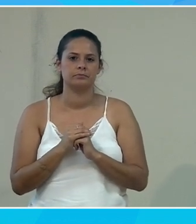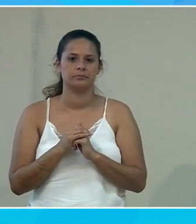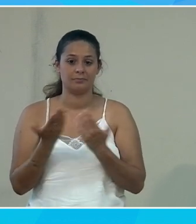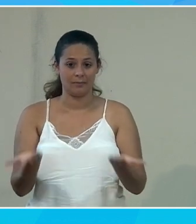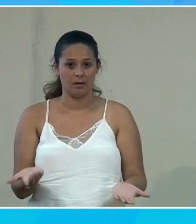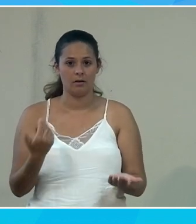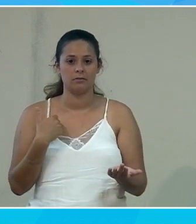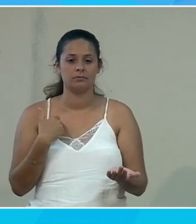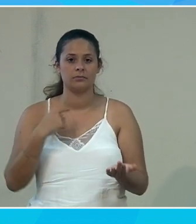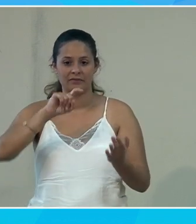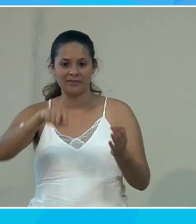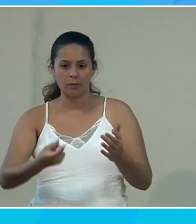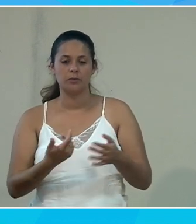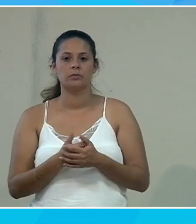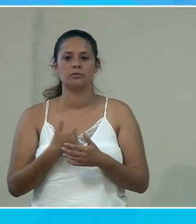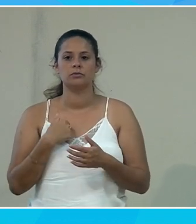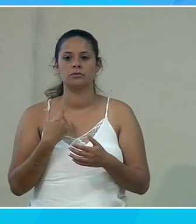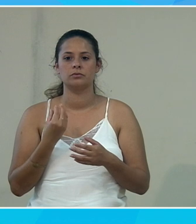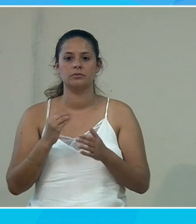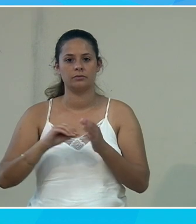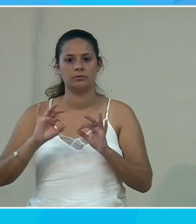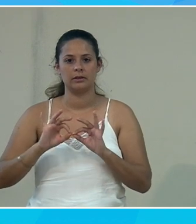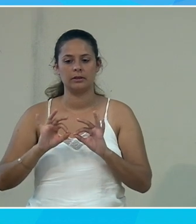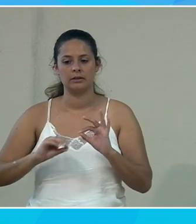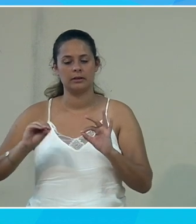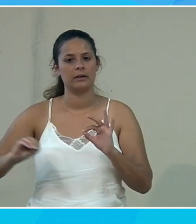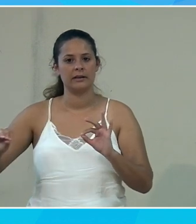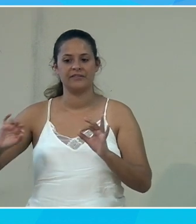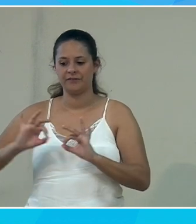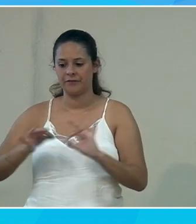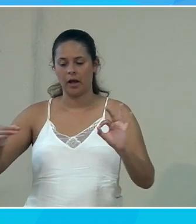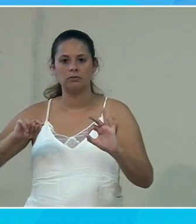Donc là, virgule, je vais écrire une phrase. Point.